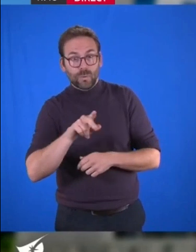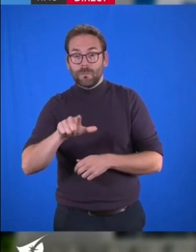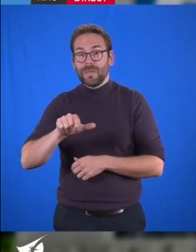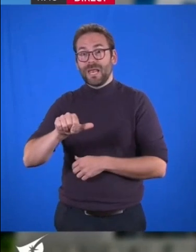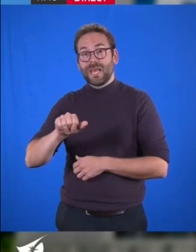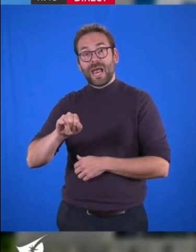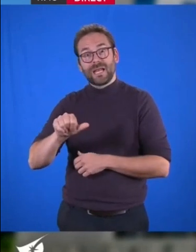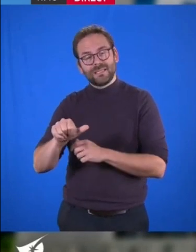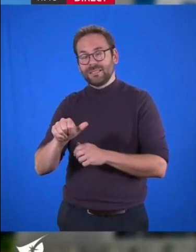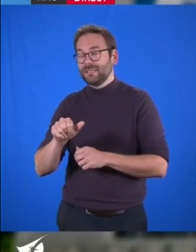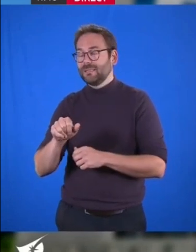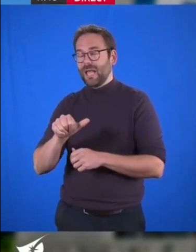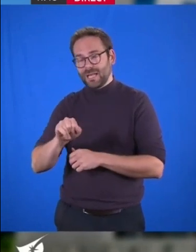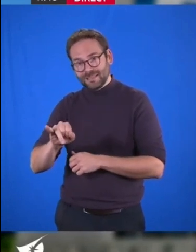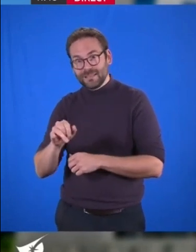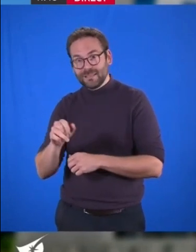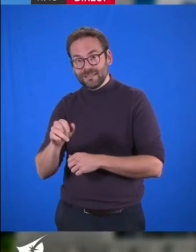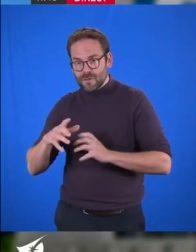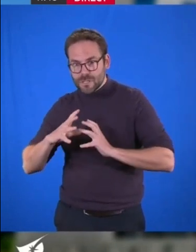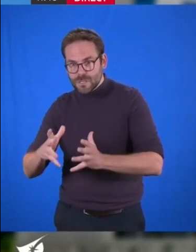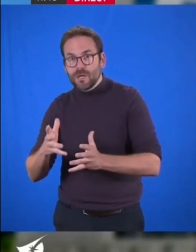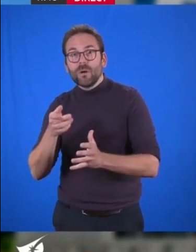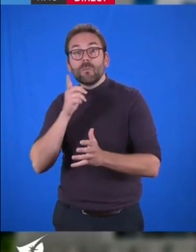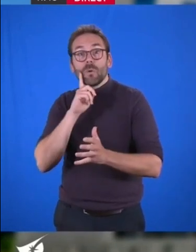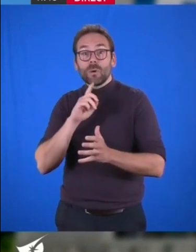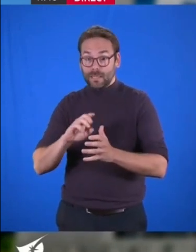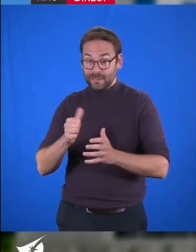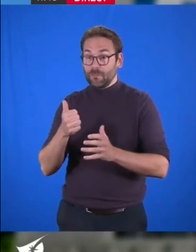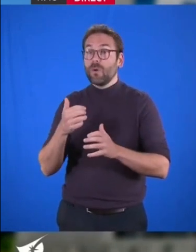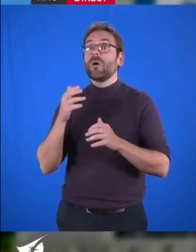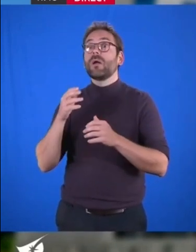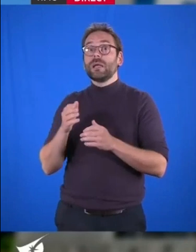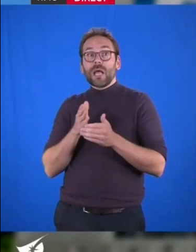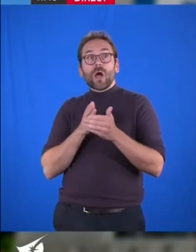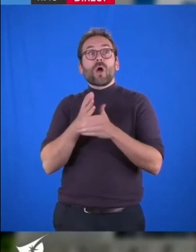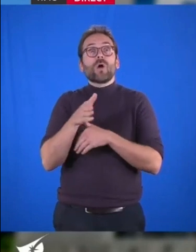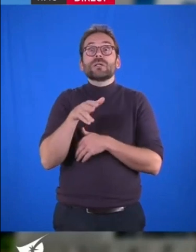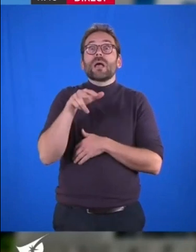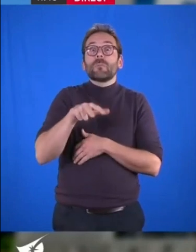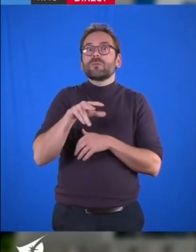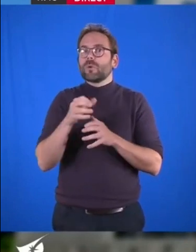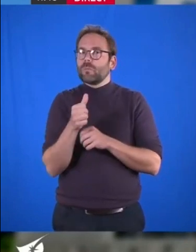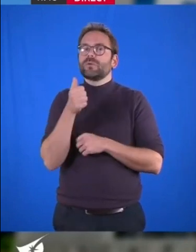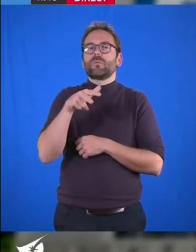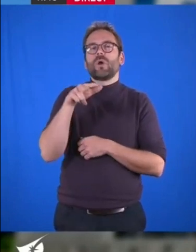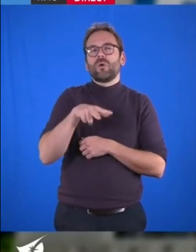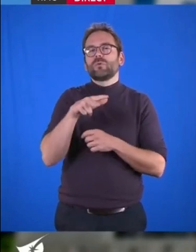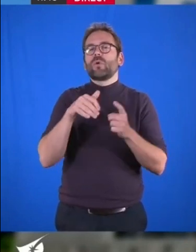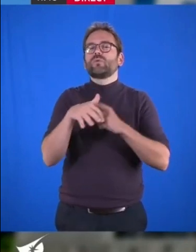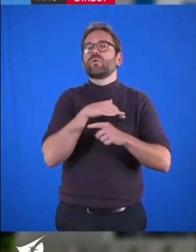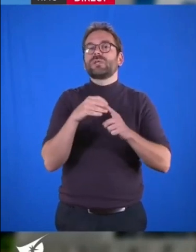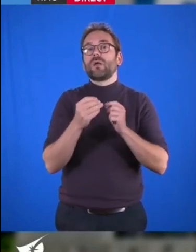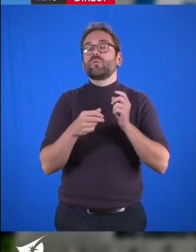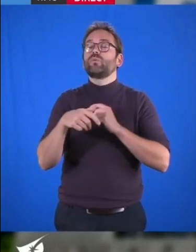parcours résidentiel, cela passe souvent par le logement social ou très social. Nous constatons que pour permettre la sortie des